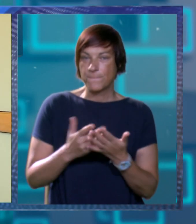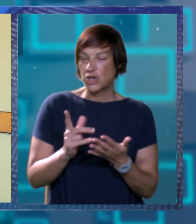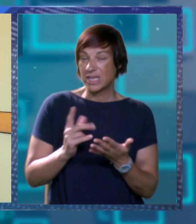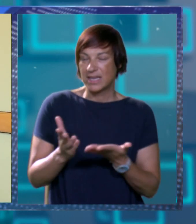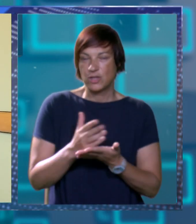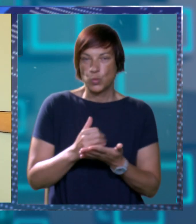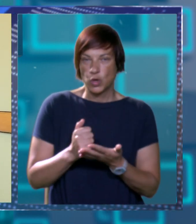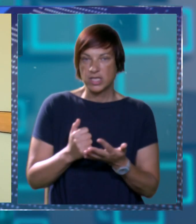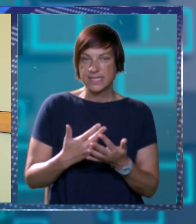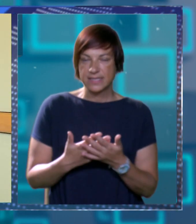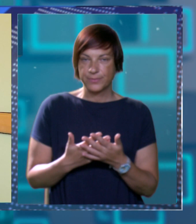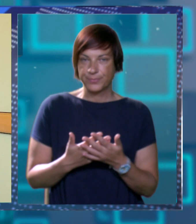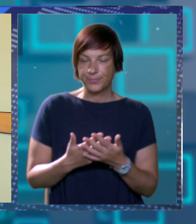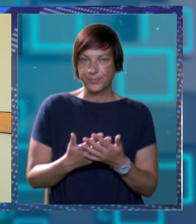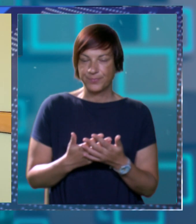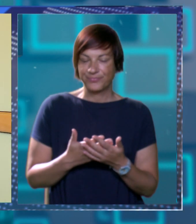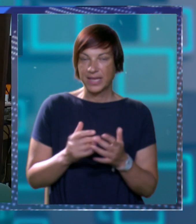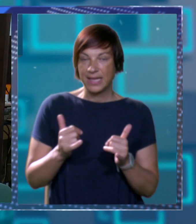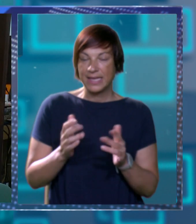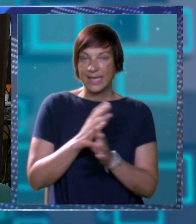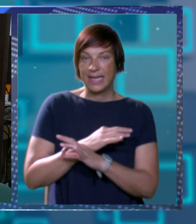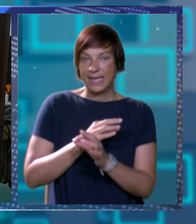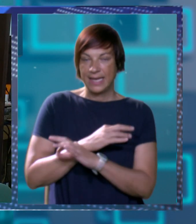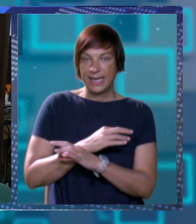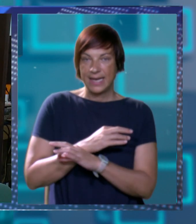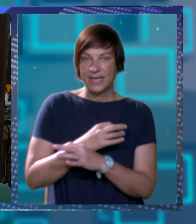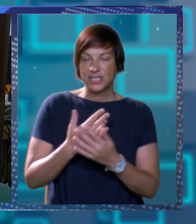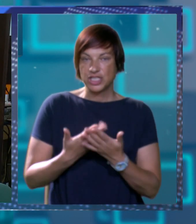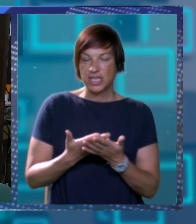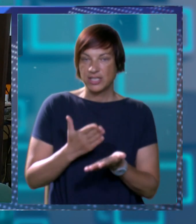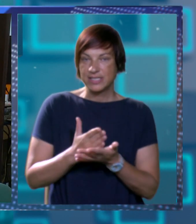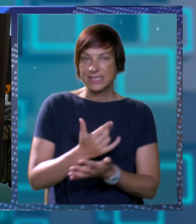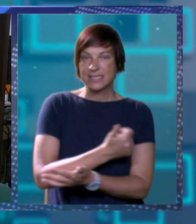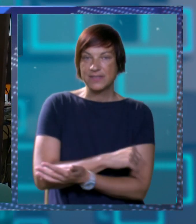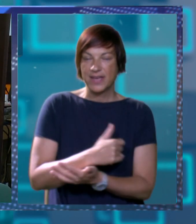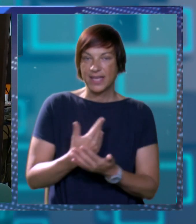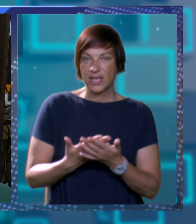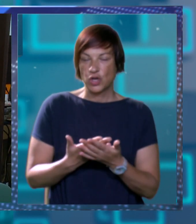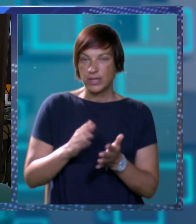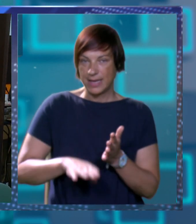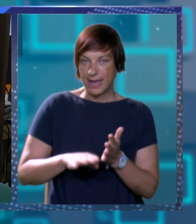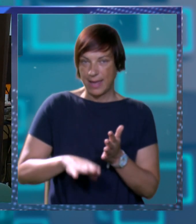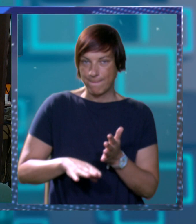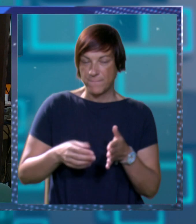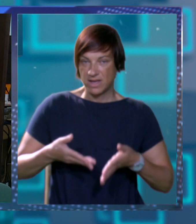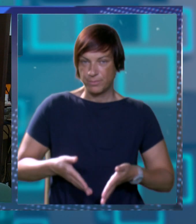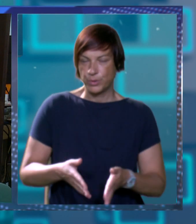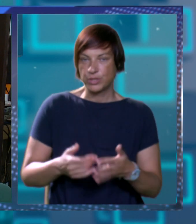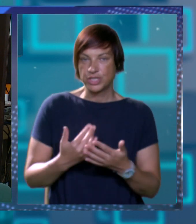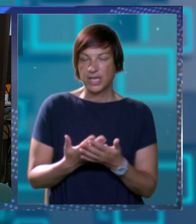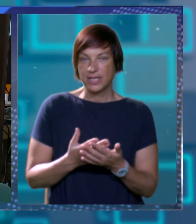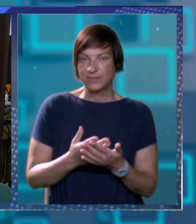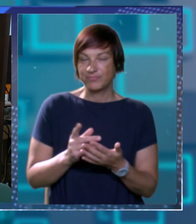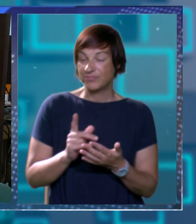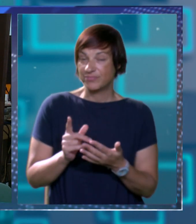ipak ne idu u korist. Pa jes. I nažalost svake godine je pad. I to